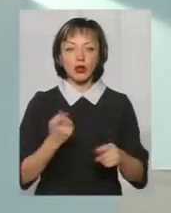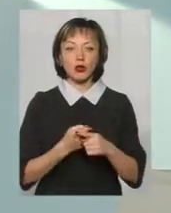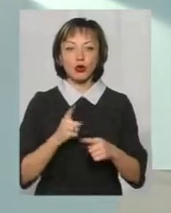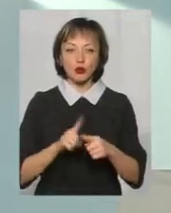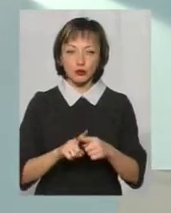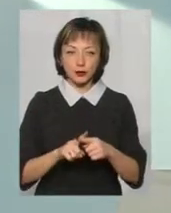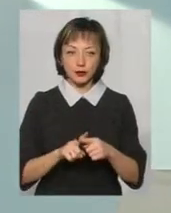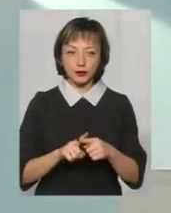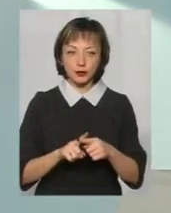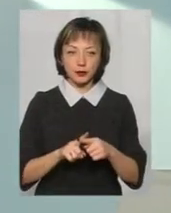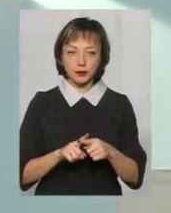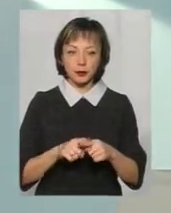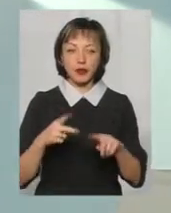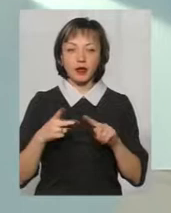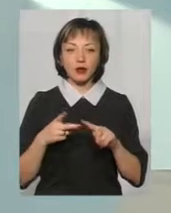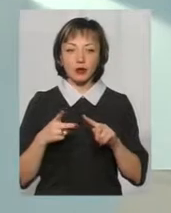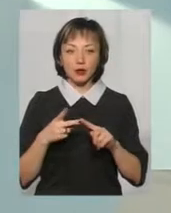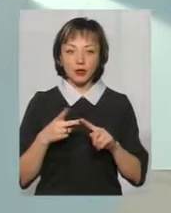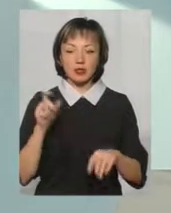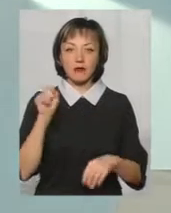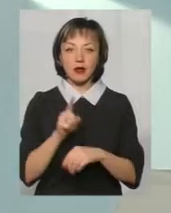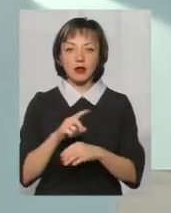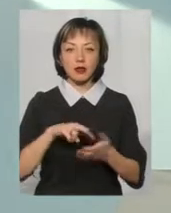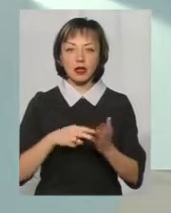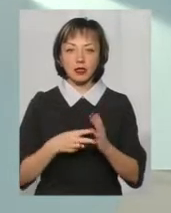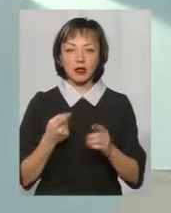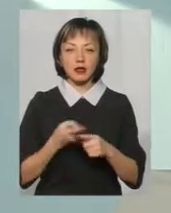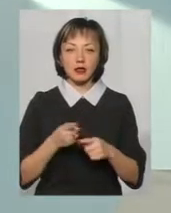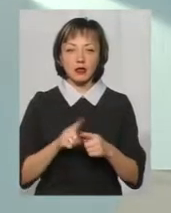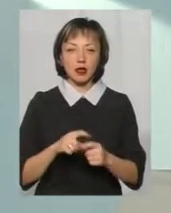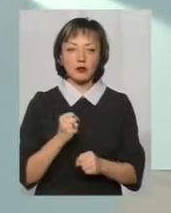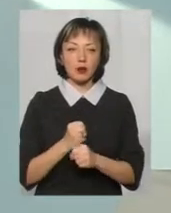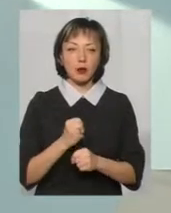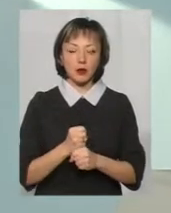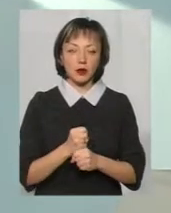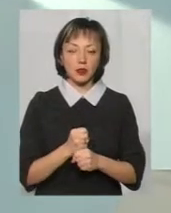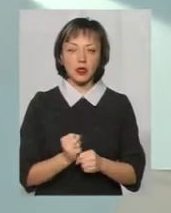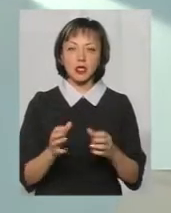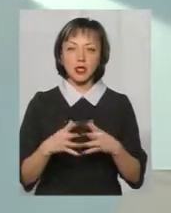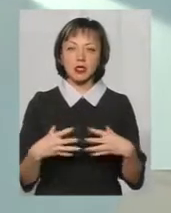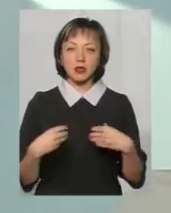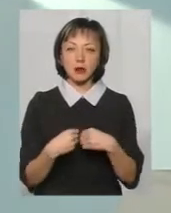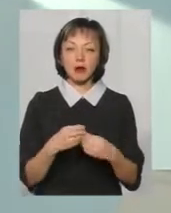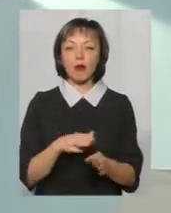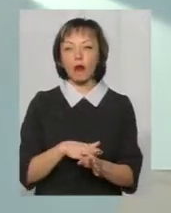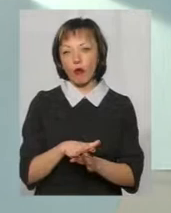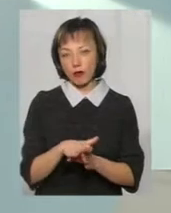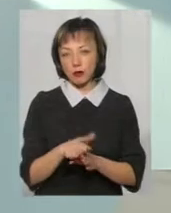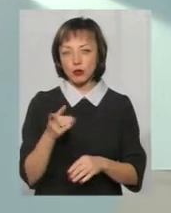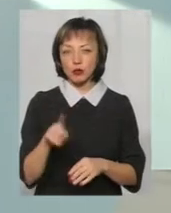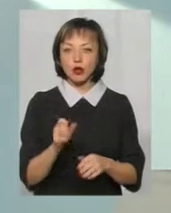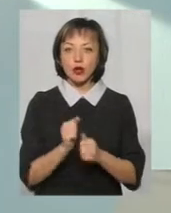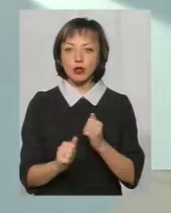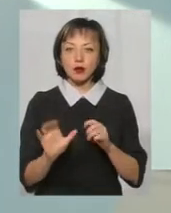друге завдання стратегії – це зробити сім'ї повними. Тому що